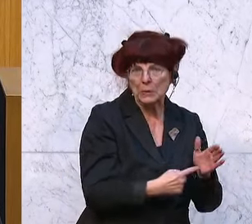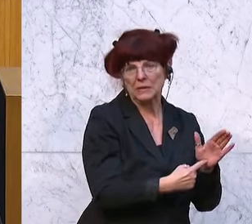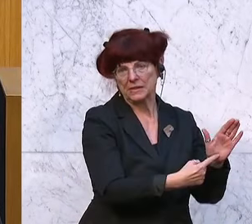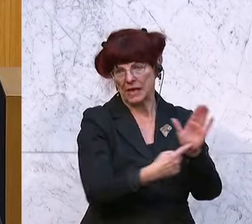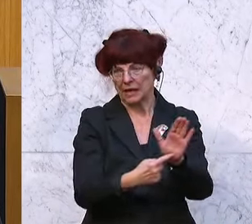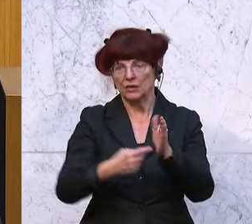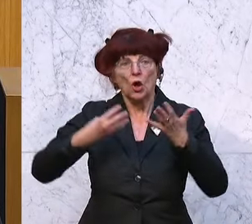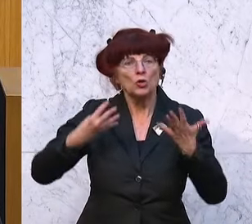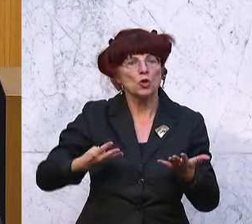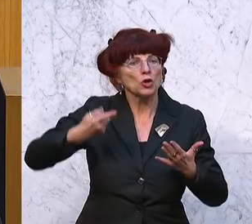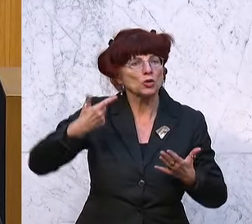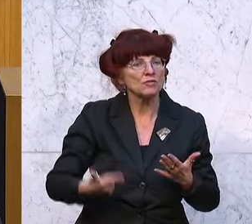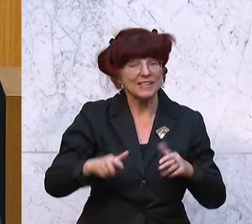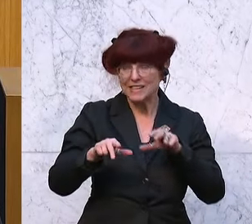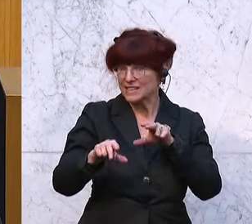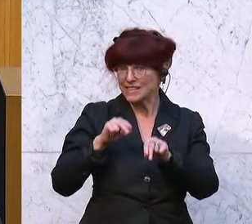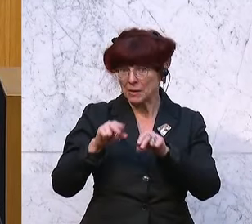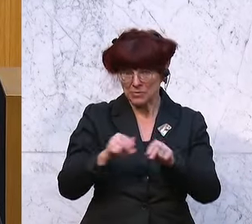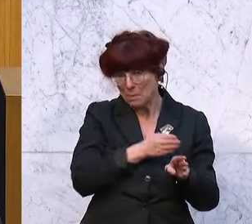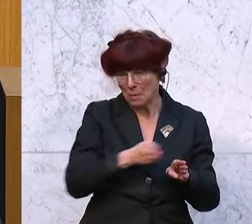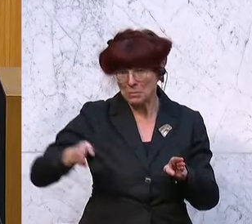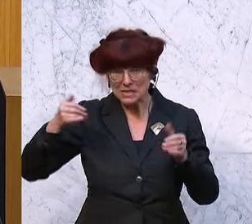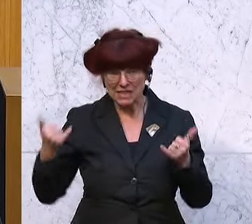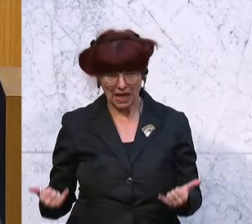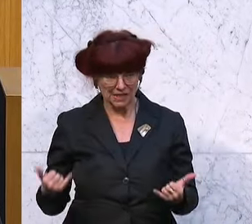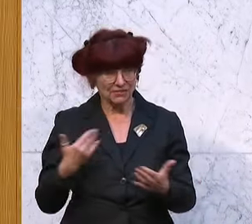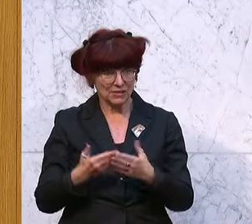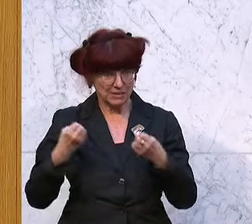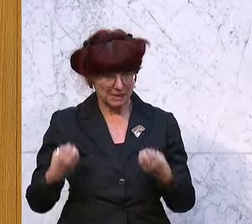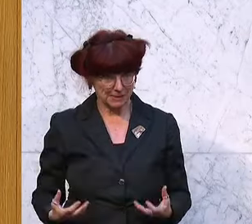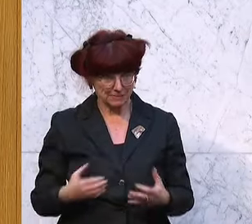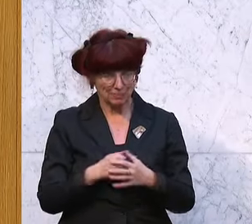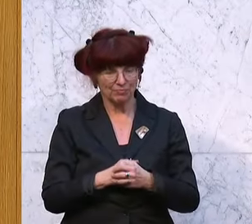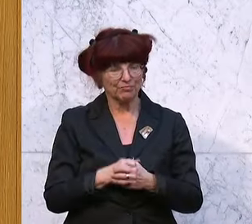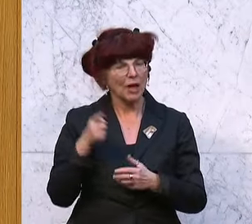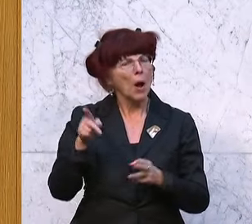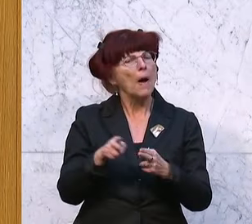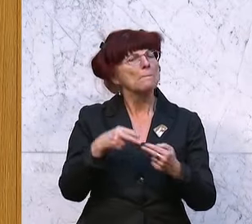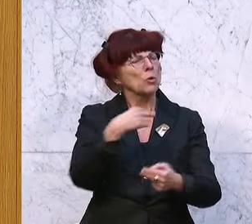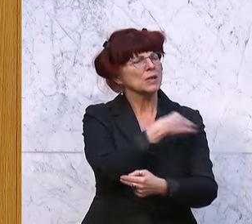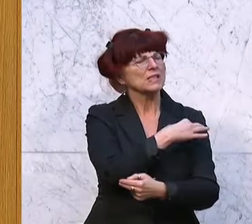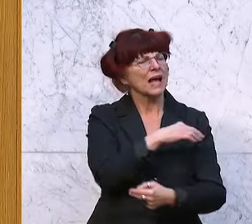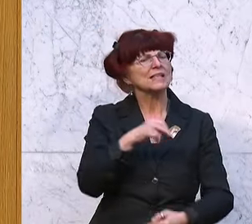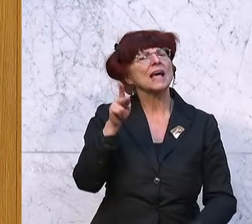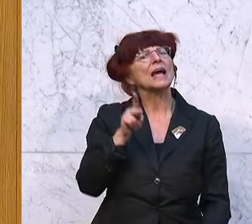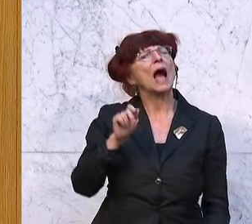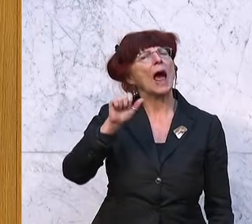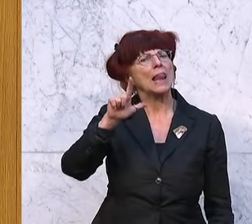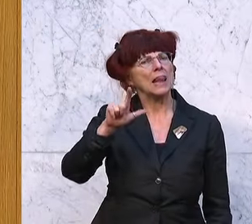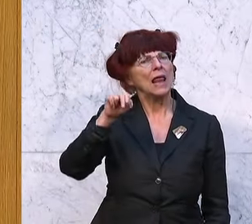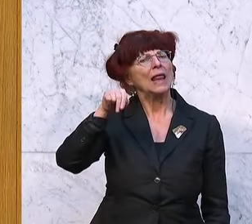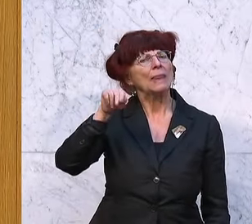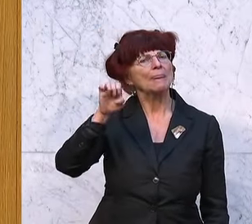September, seit der Nationalratswahl in diesem Land auch abgespielt haben. Wissen Sie, dieser Bundeskanzler, dieser Karl Nehammer, das ist ein